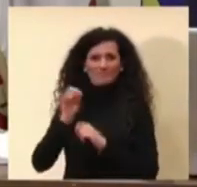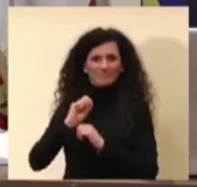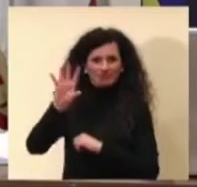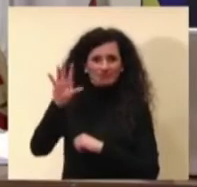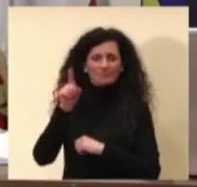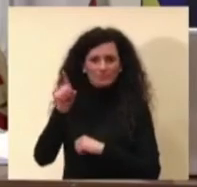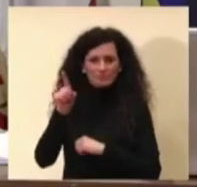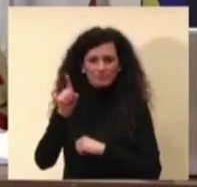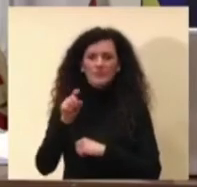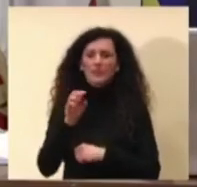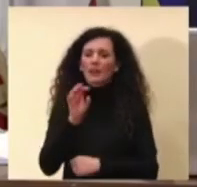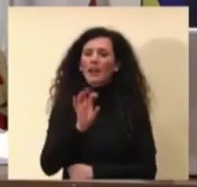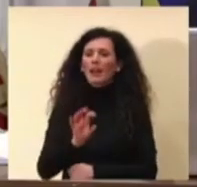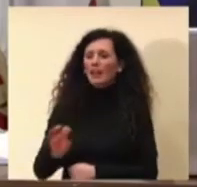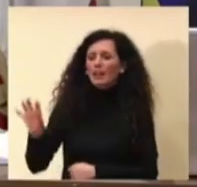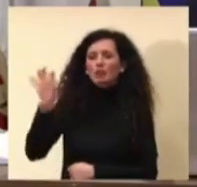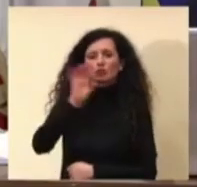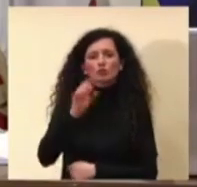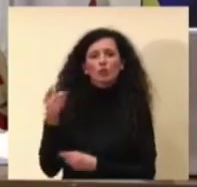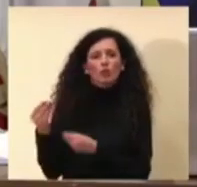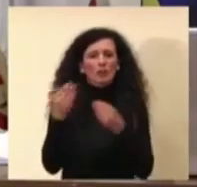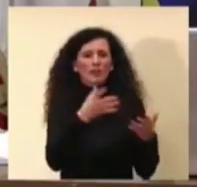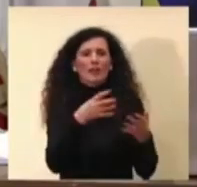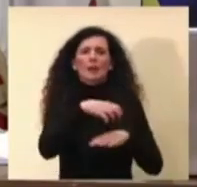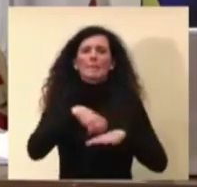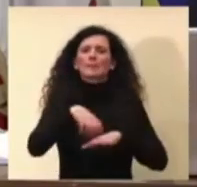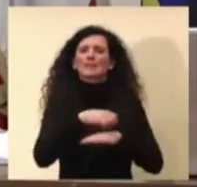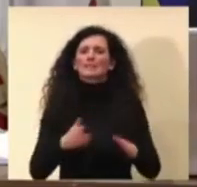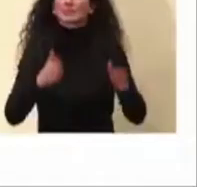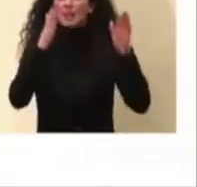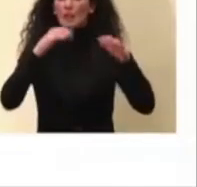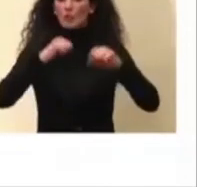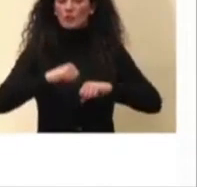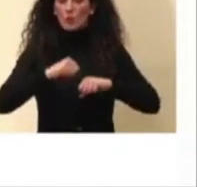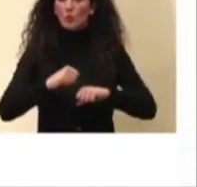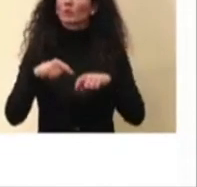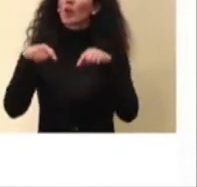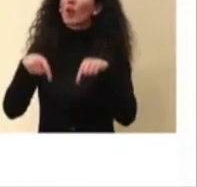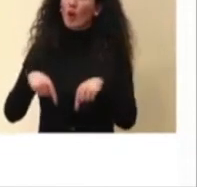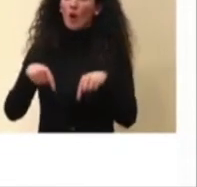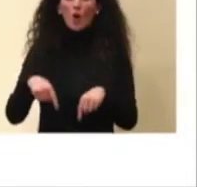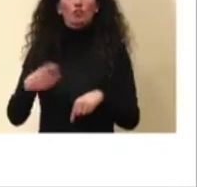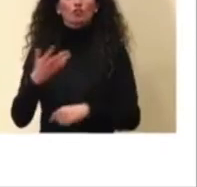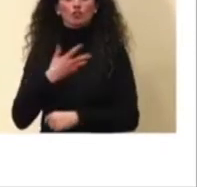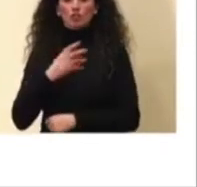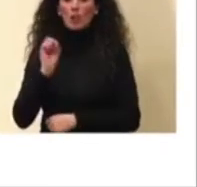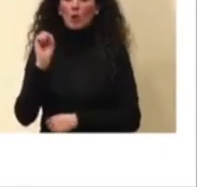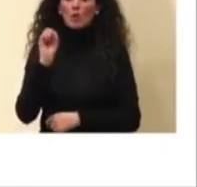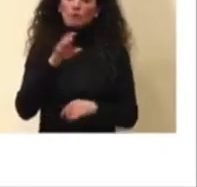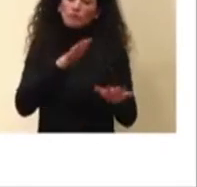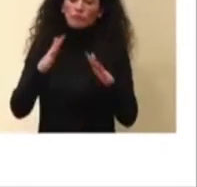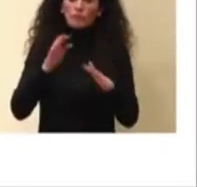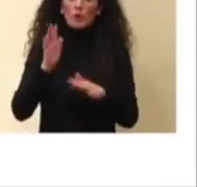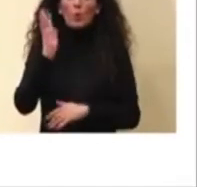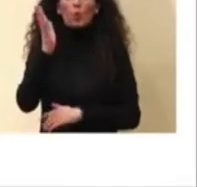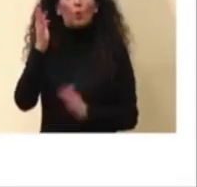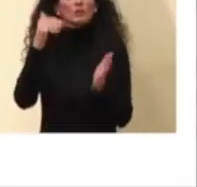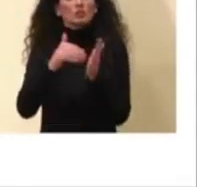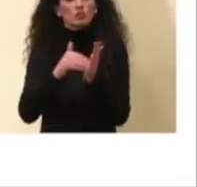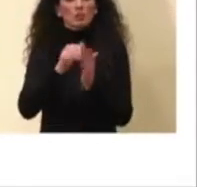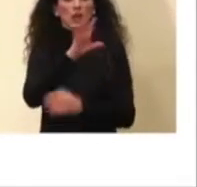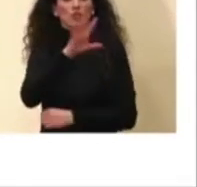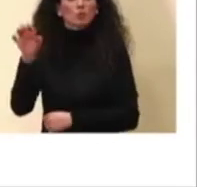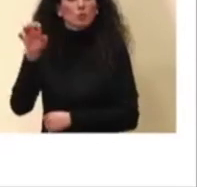dalle regioni va verso il Ministero della Salute, e oggi abbiamo circa 15.500